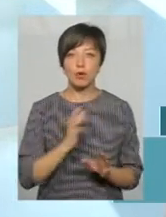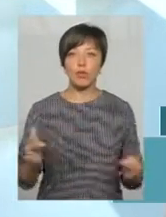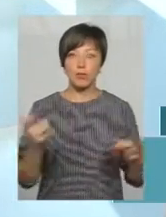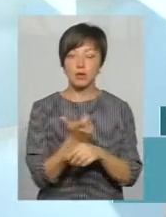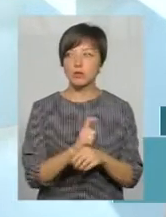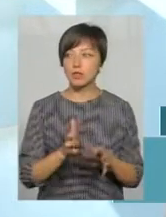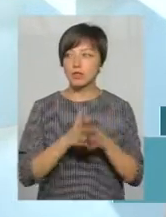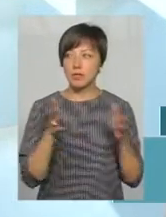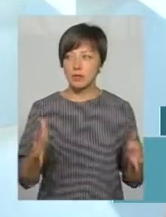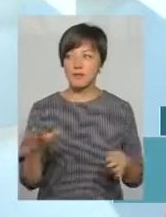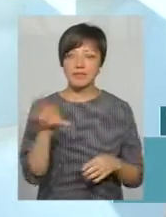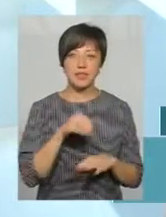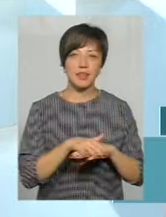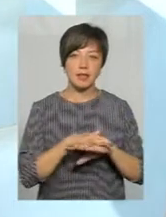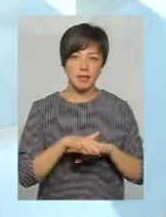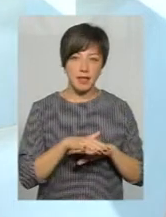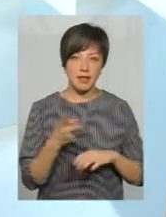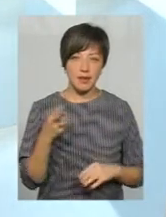більшу кількість. Все ж таки все населення.